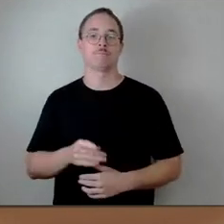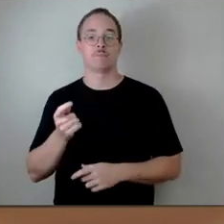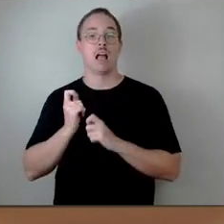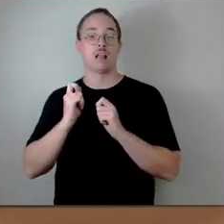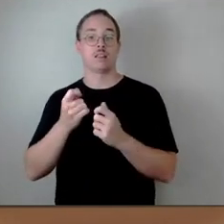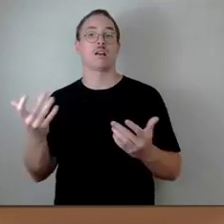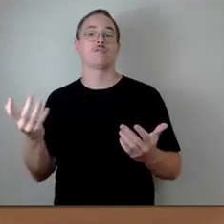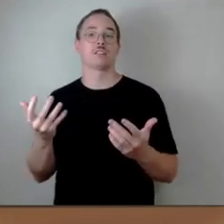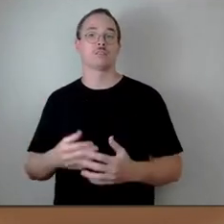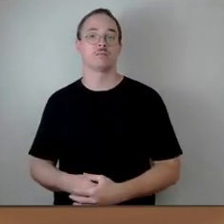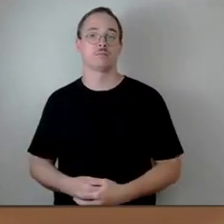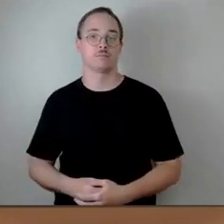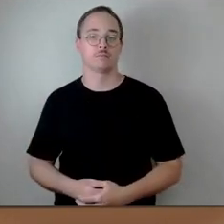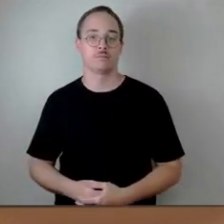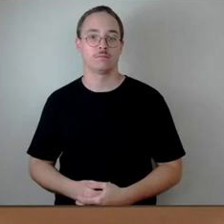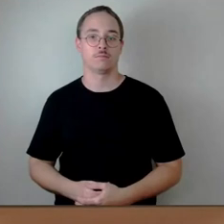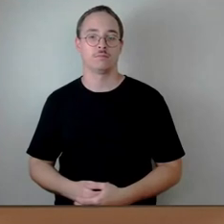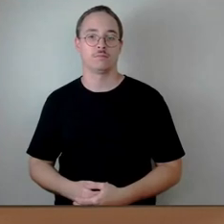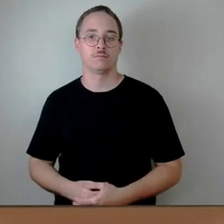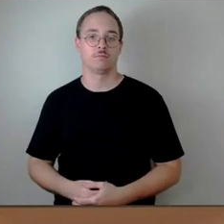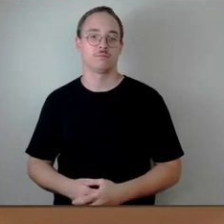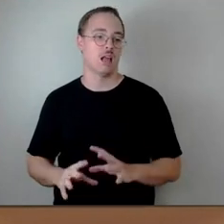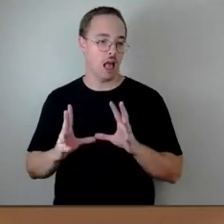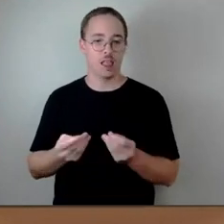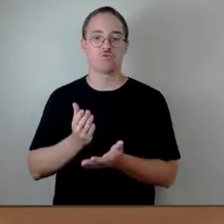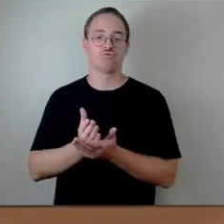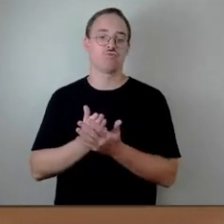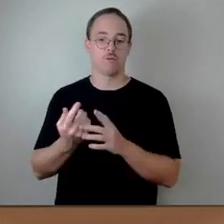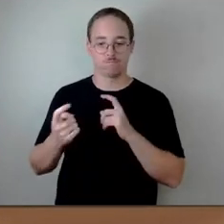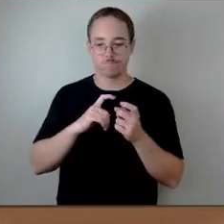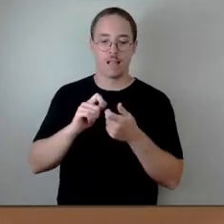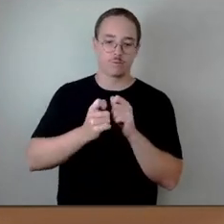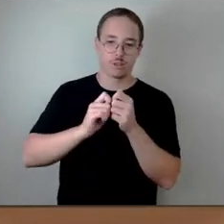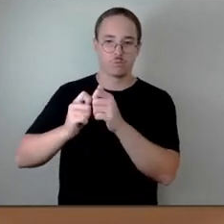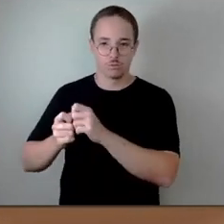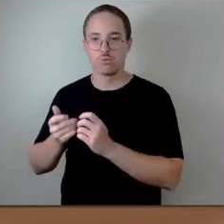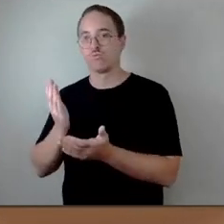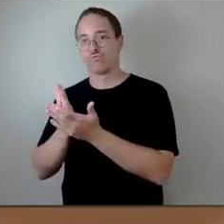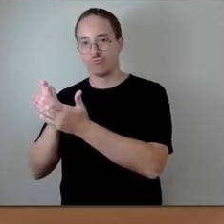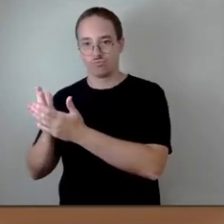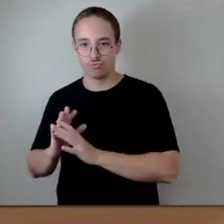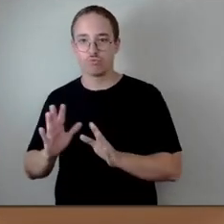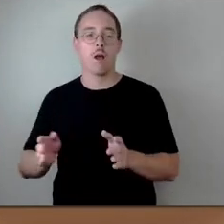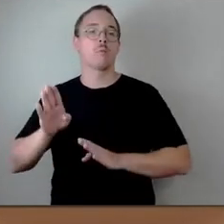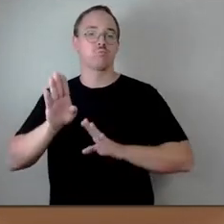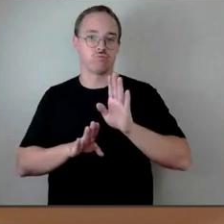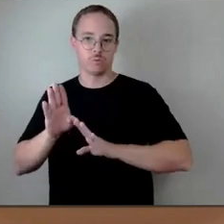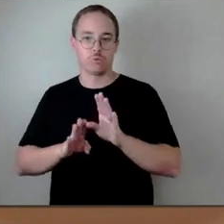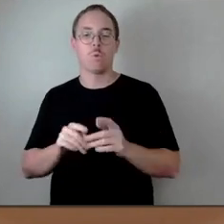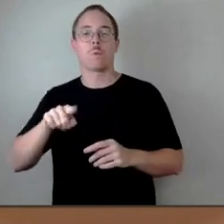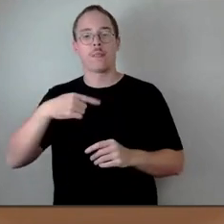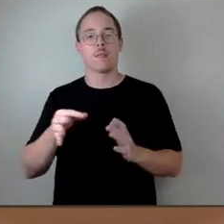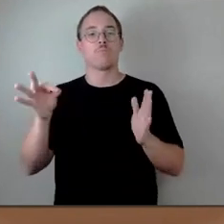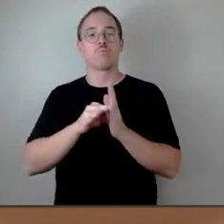jetzt alles, so wie wir das mit den Änderungen auch beschlossen haben, abstimmen und den Punkt 12 würde ich